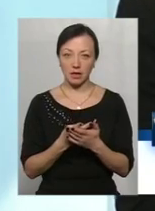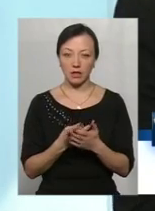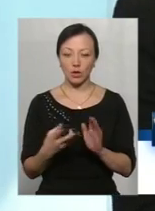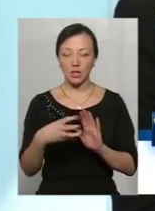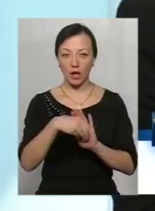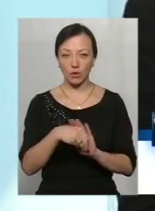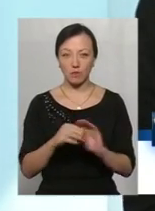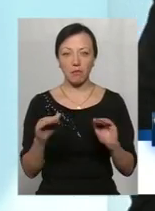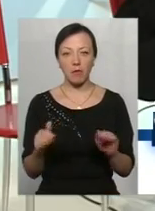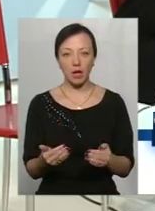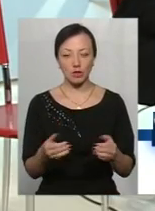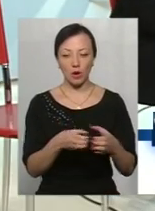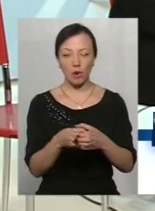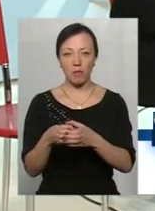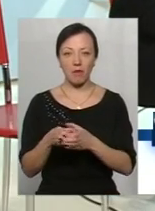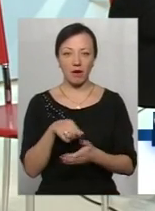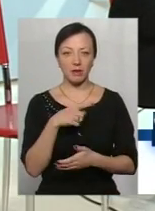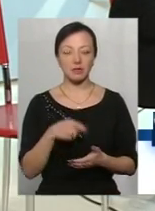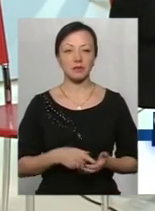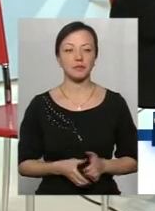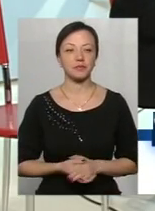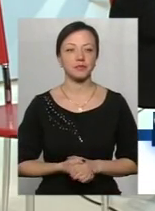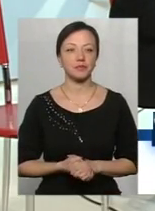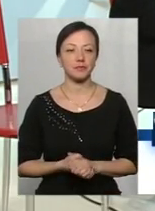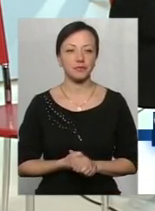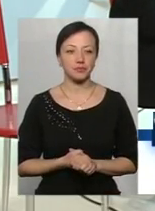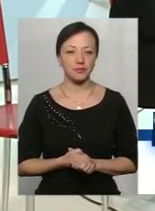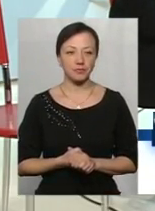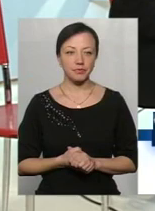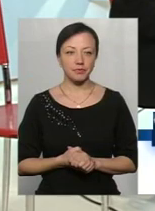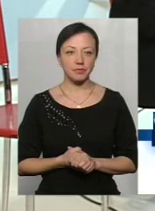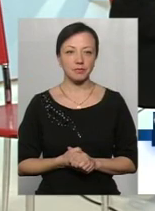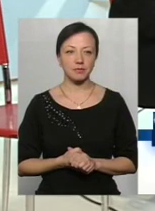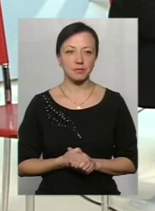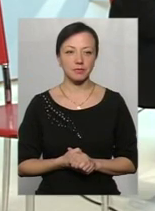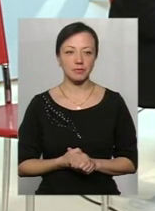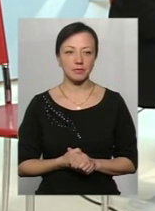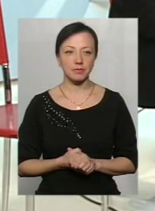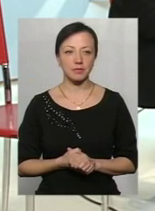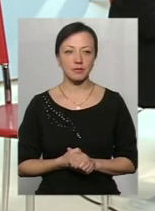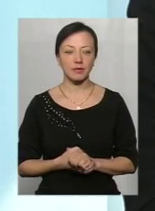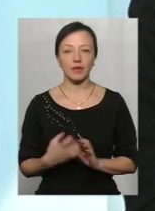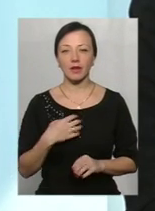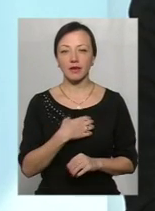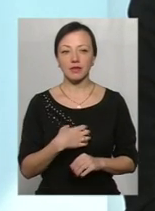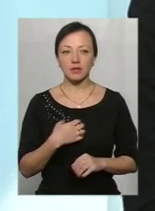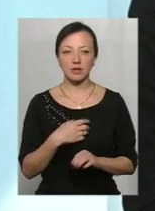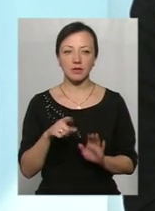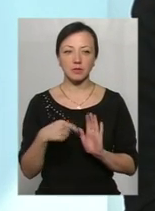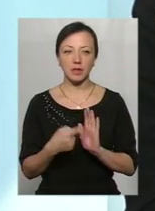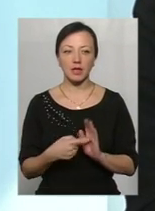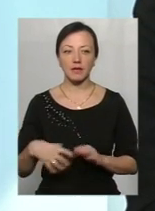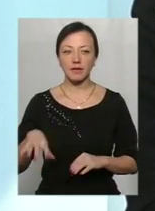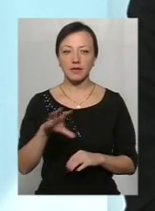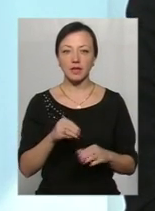залучення менших громад, менш сильніших? Дякую. Важливе запитання. Для нас всі